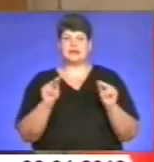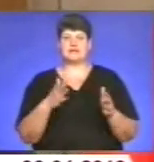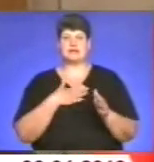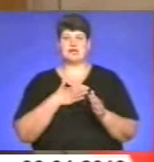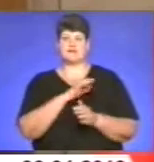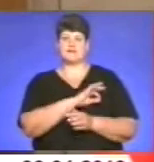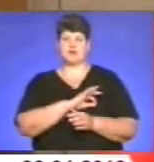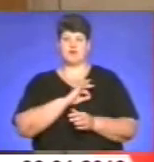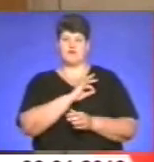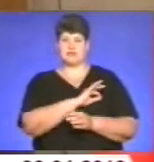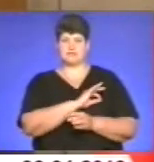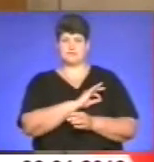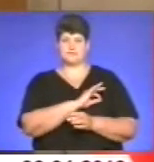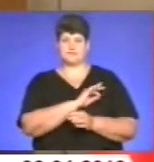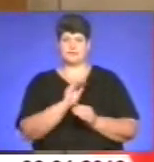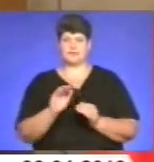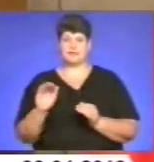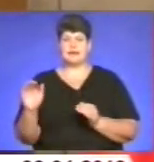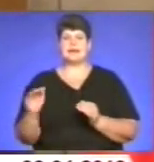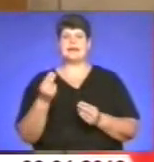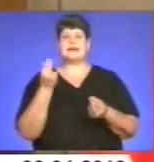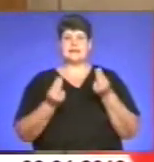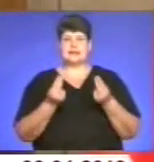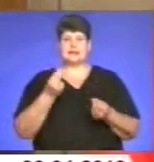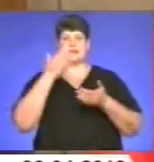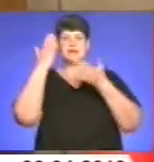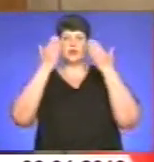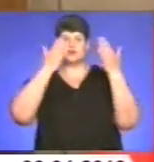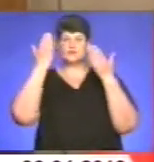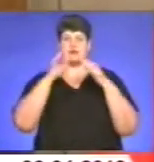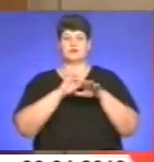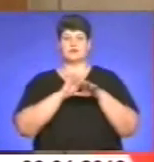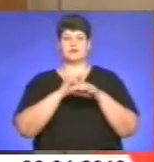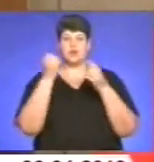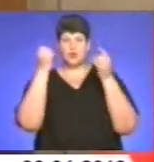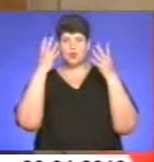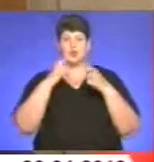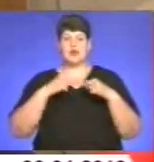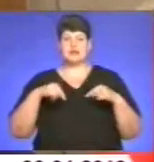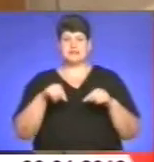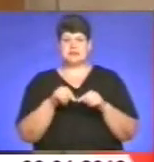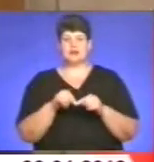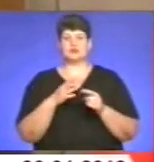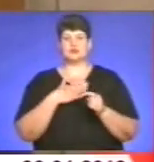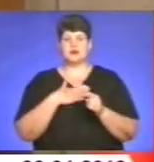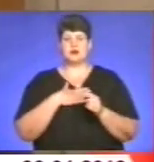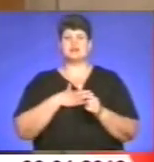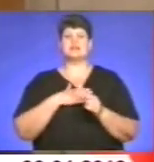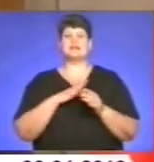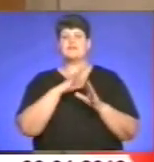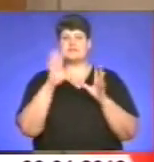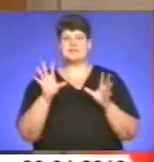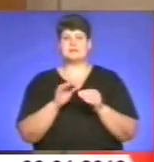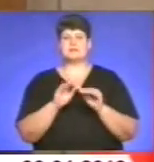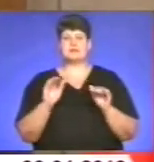вихованців, і гри-розваги, які проводить культури організатор наша в фойє. А також всім дітям з особливими